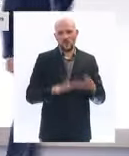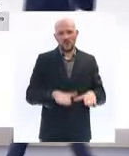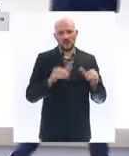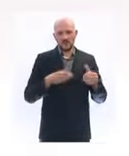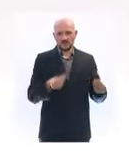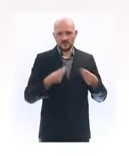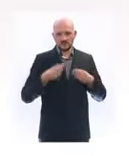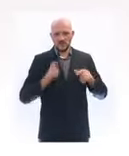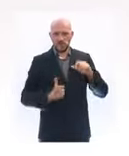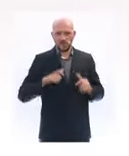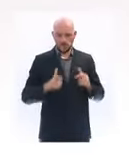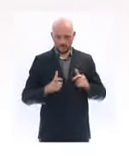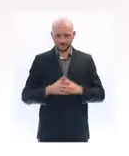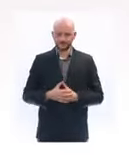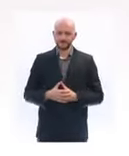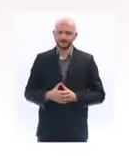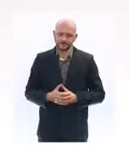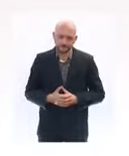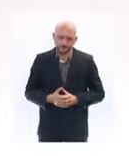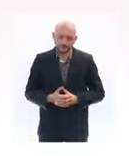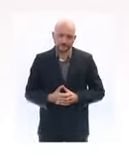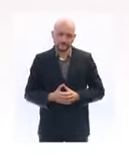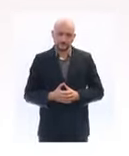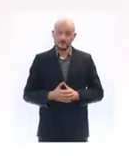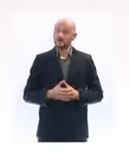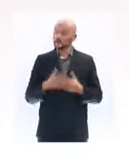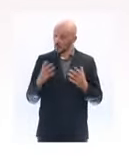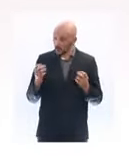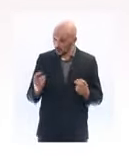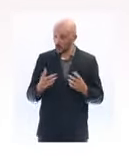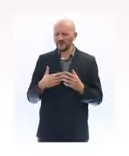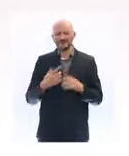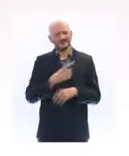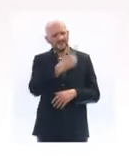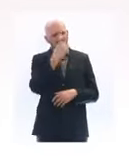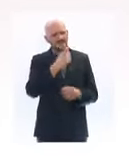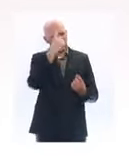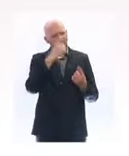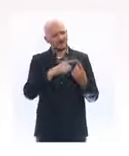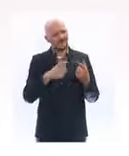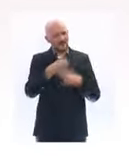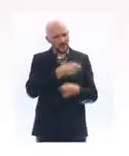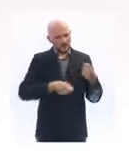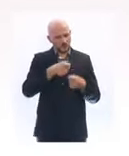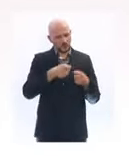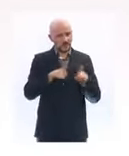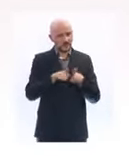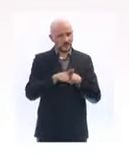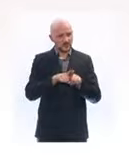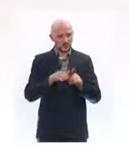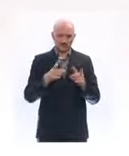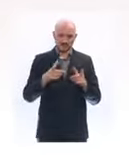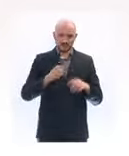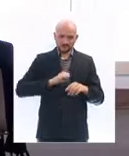Très bien. Il y avait... Pardon. Une question sur l'économie et la relance, monsieur le ministre.